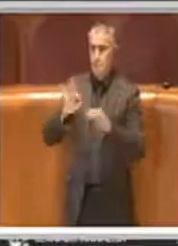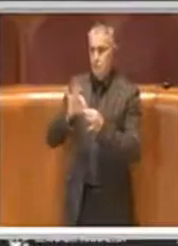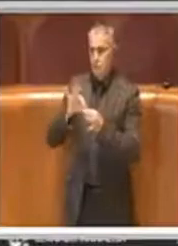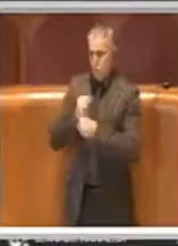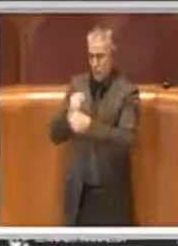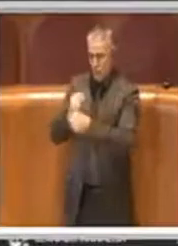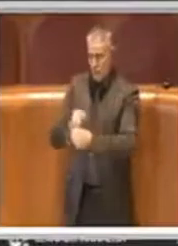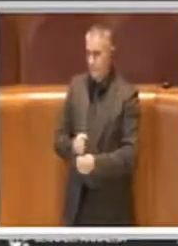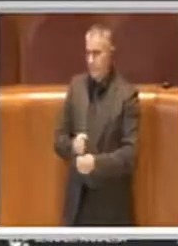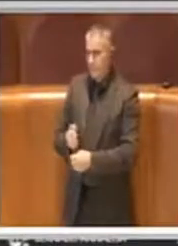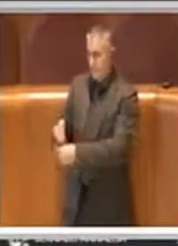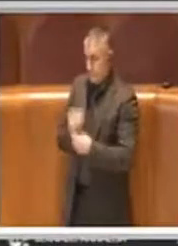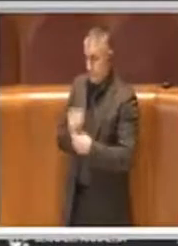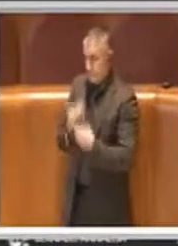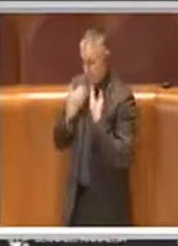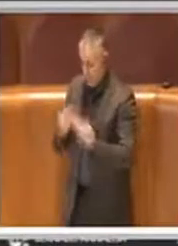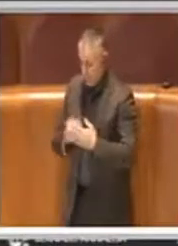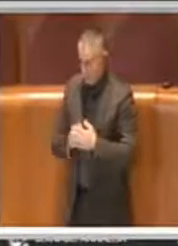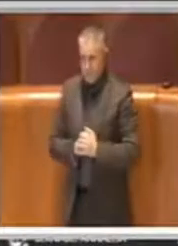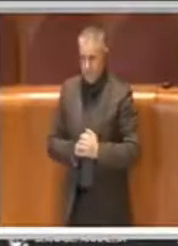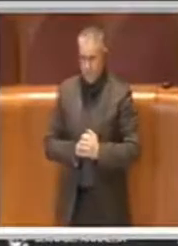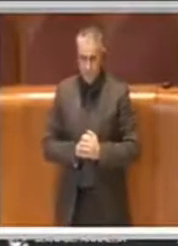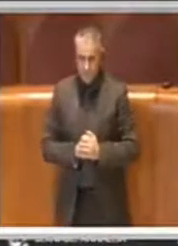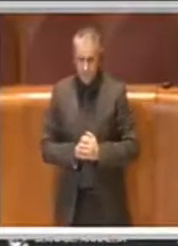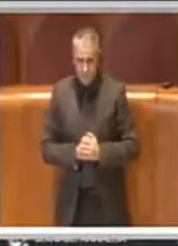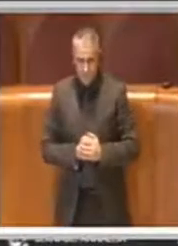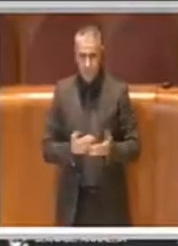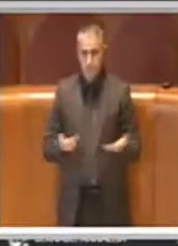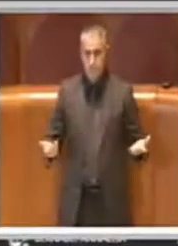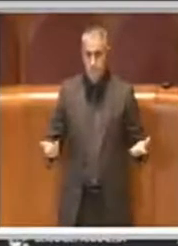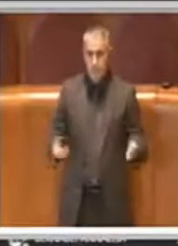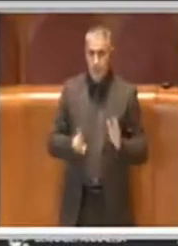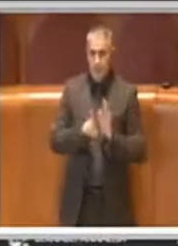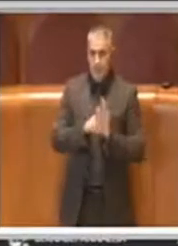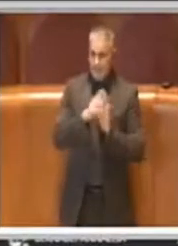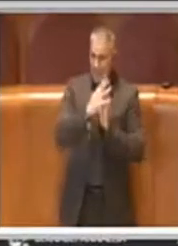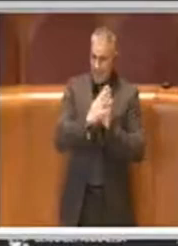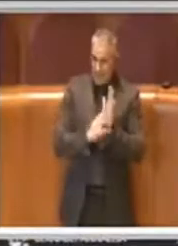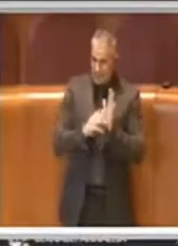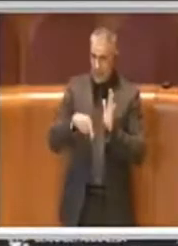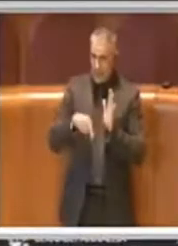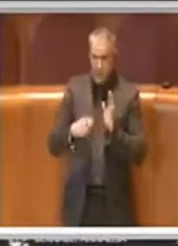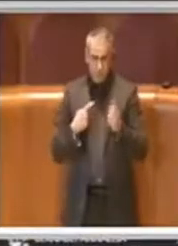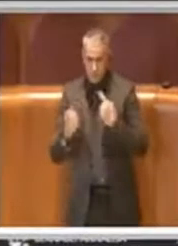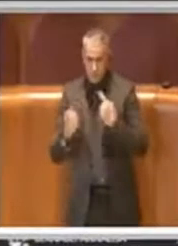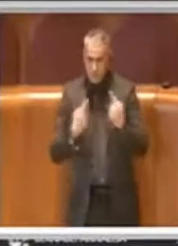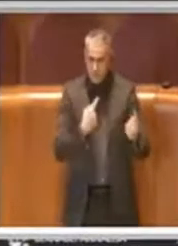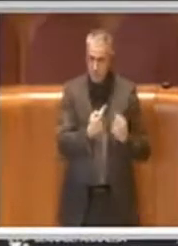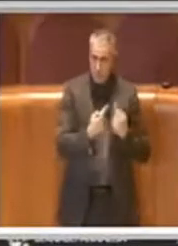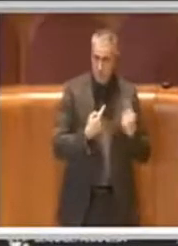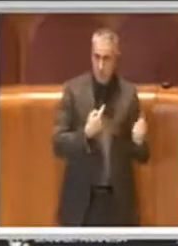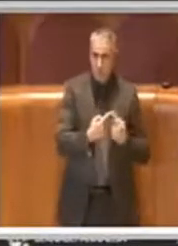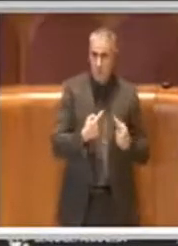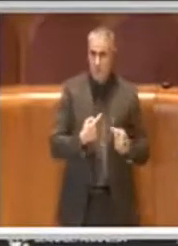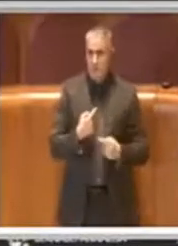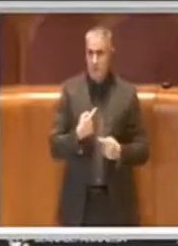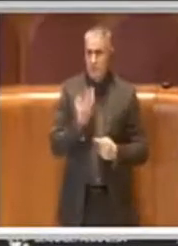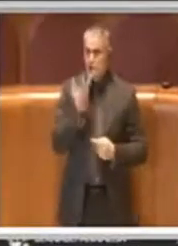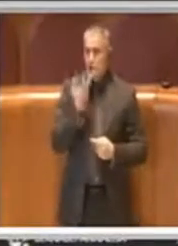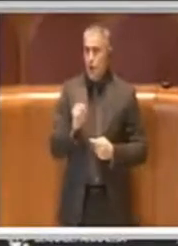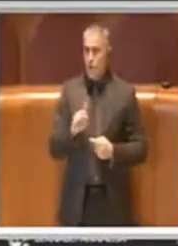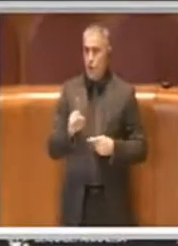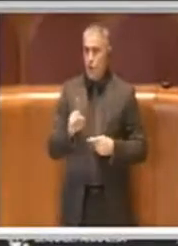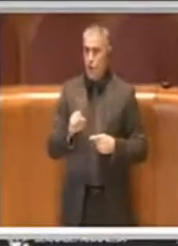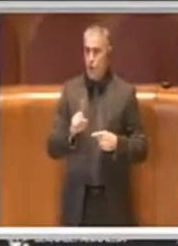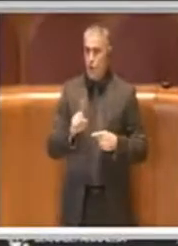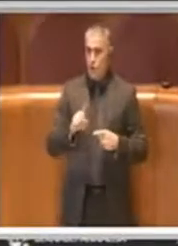Vorrei che con la discussione di queste delibere si sta facendo forse un po' mischiando alcuni ambiti, diciamo